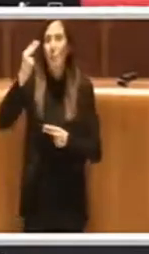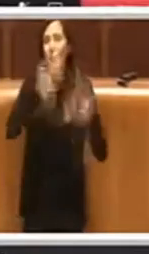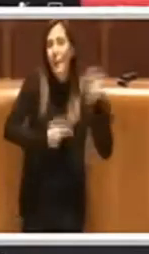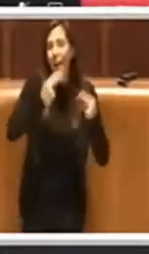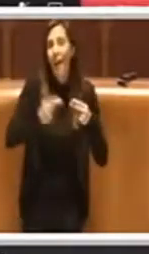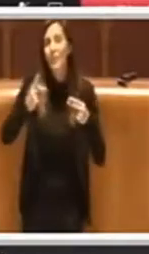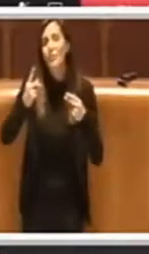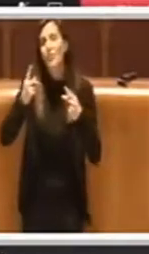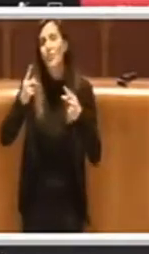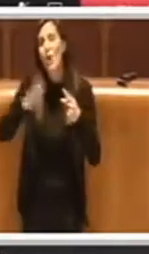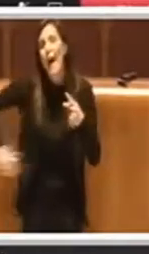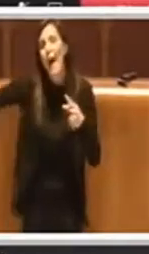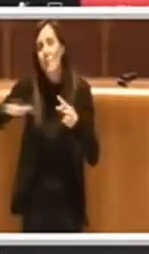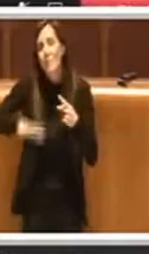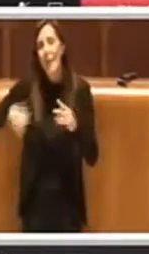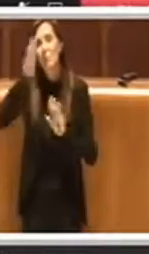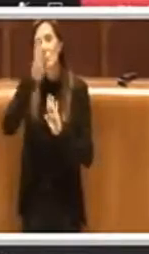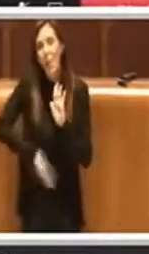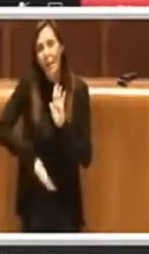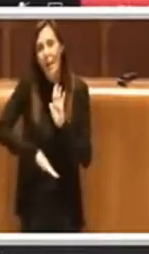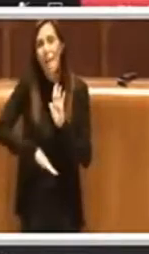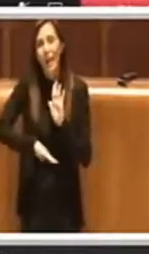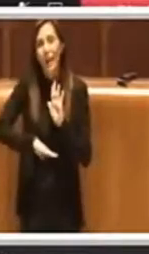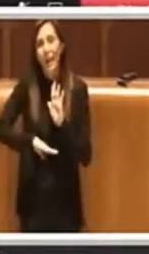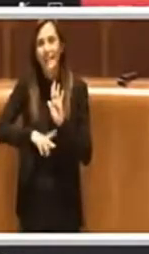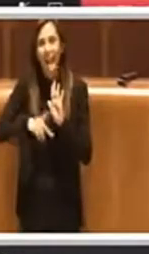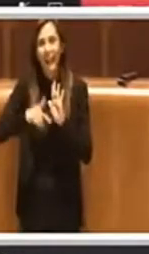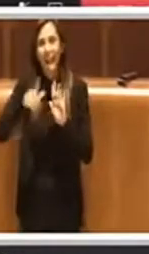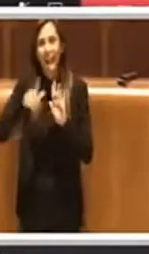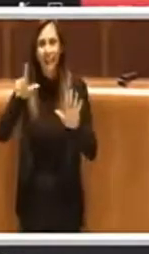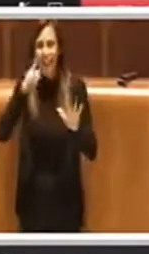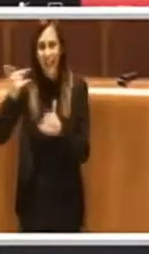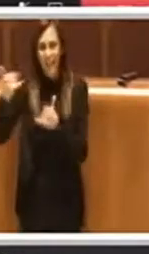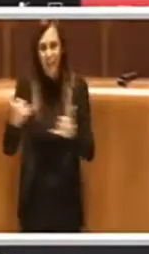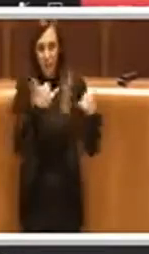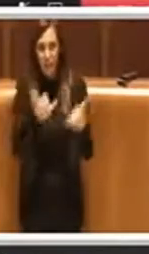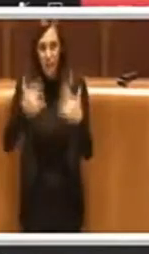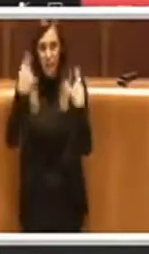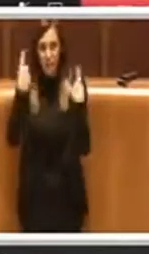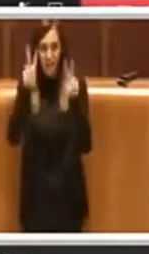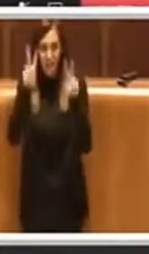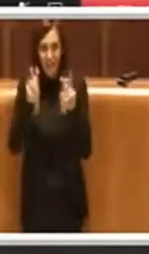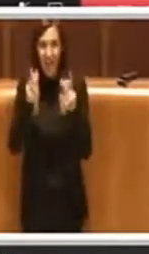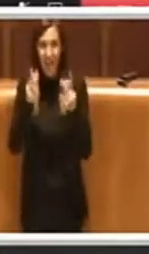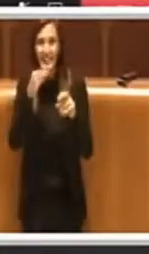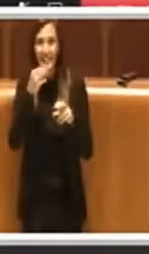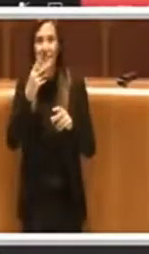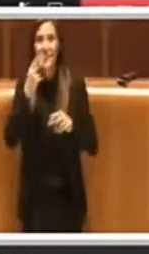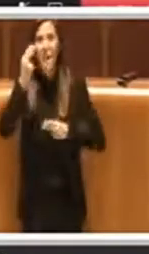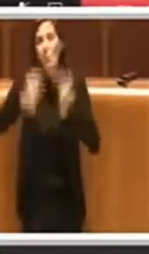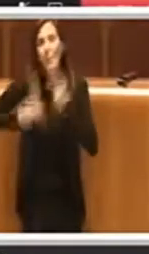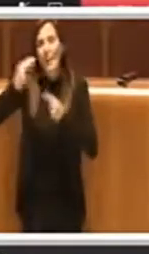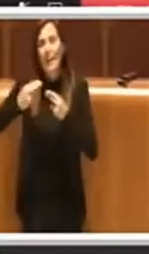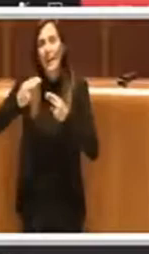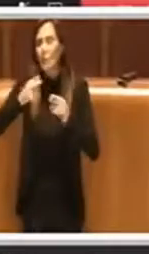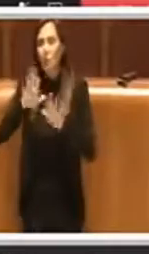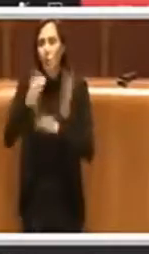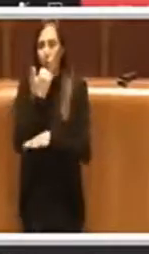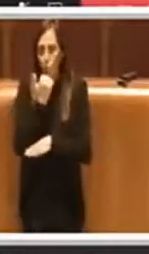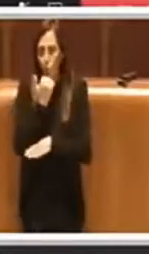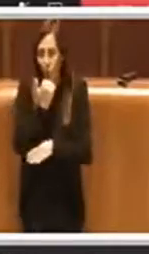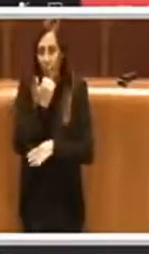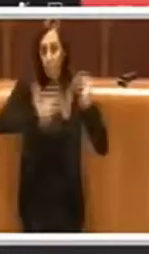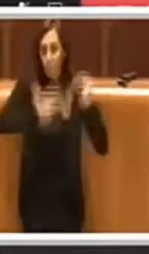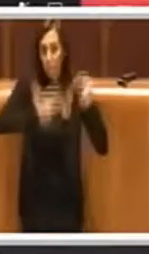per il 7 di dicembre proprio su questo argomento bilancio industriale e scusate il